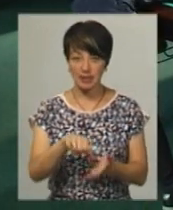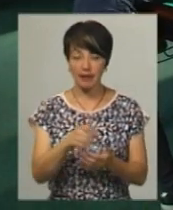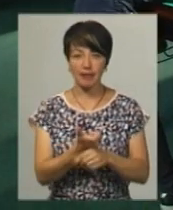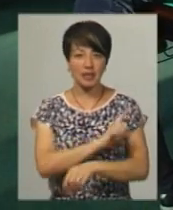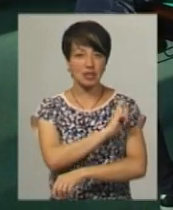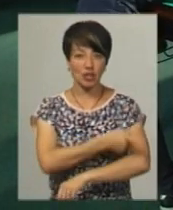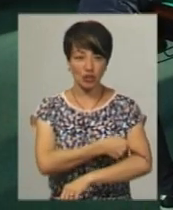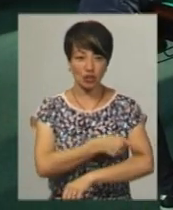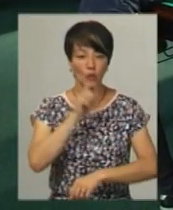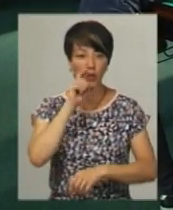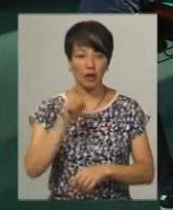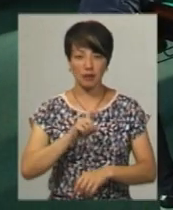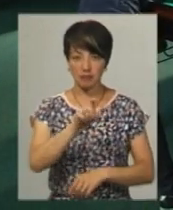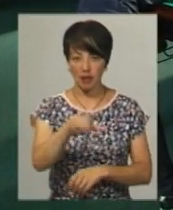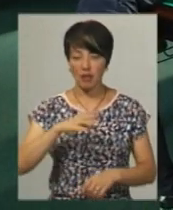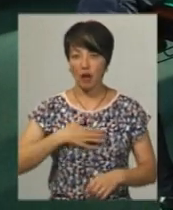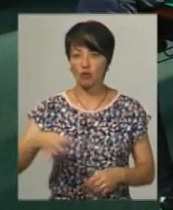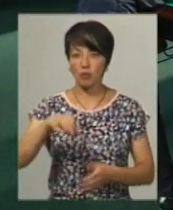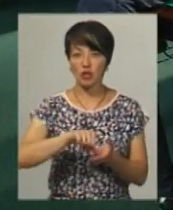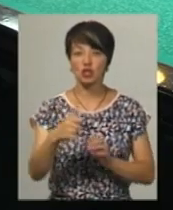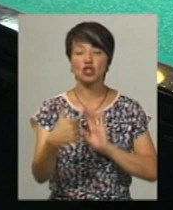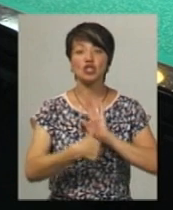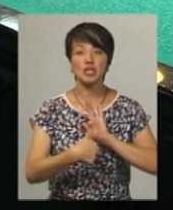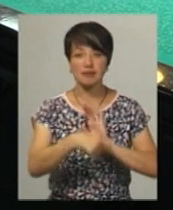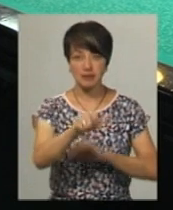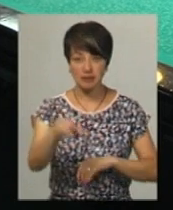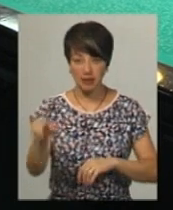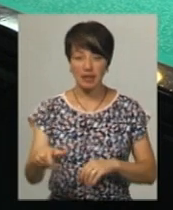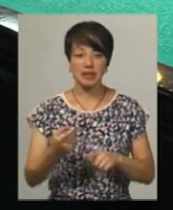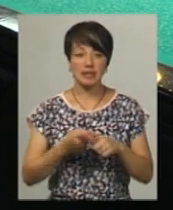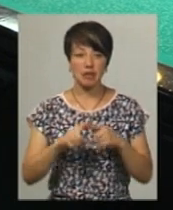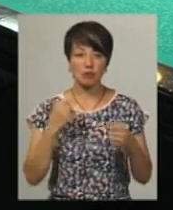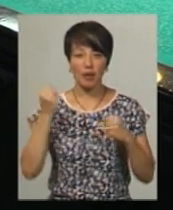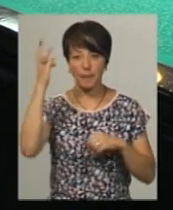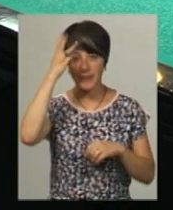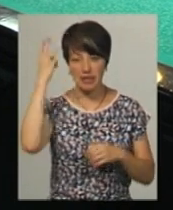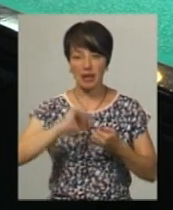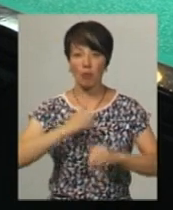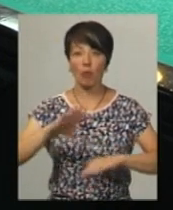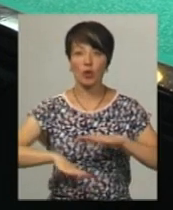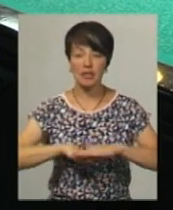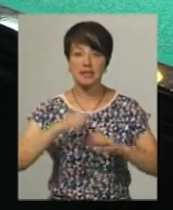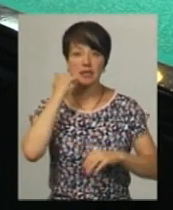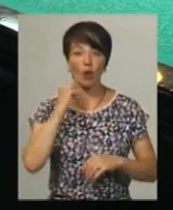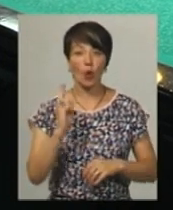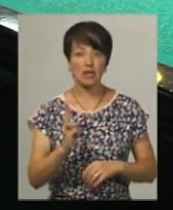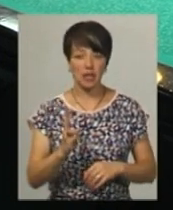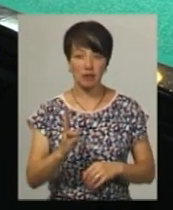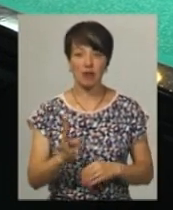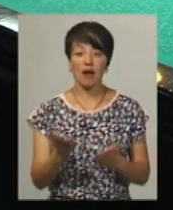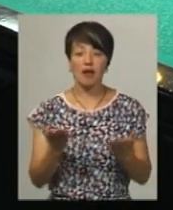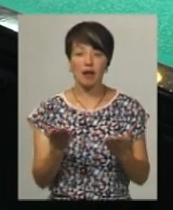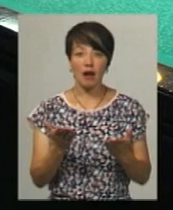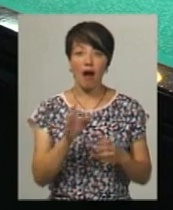найсильніші більярдисти України. Нашу область представляють шестеро. Крім Михайла Ларкова, це спортсмени з Хмельницького, Кам'янця-Подільського і Старокостянтинова. Як